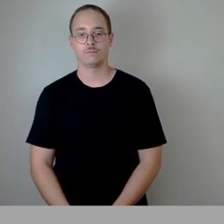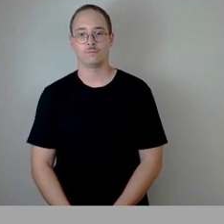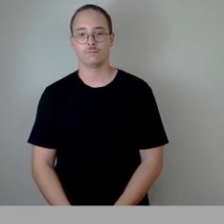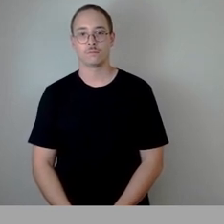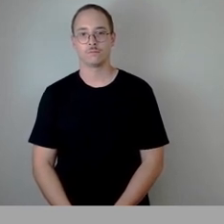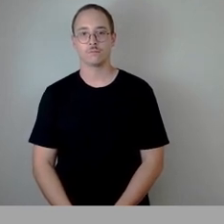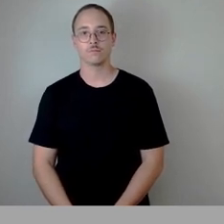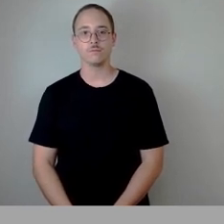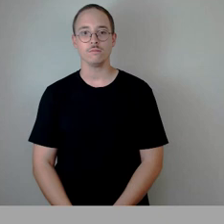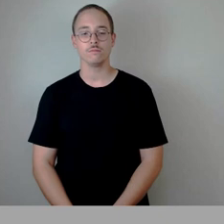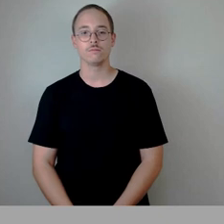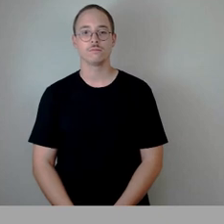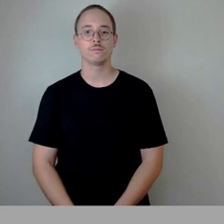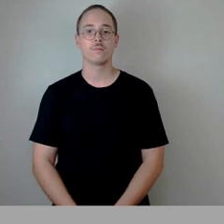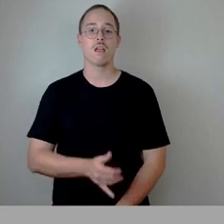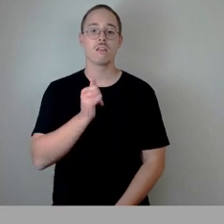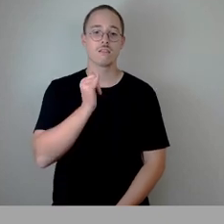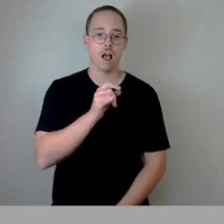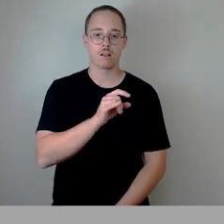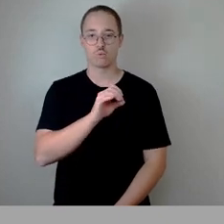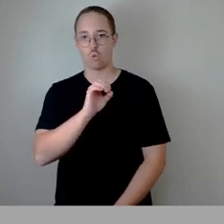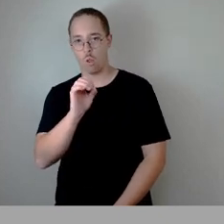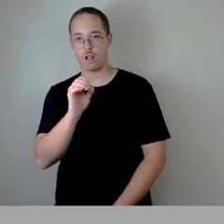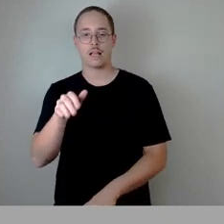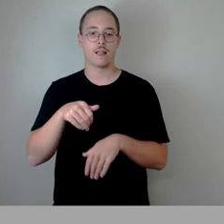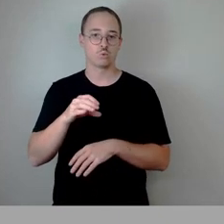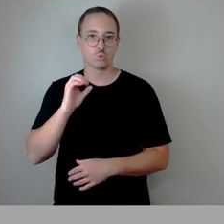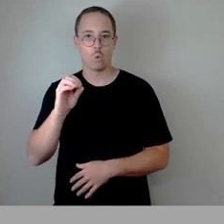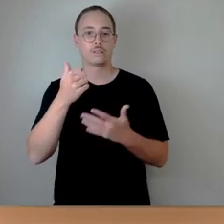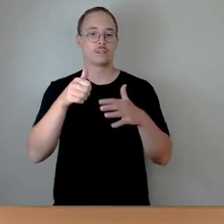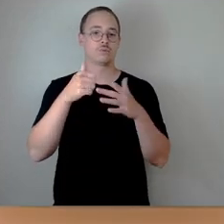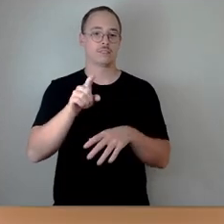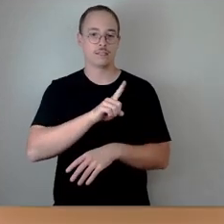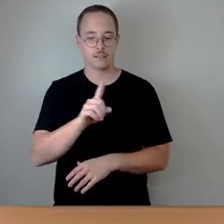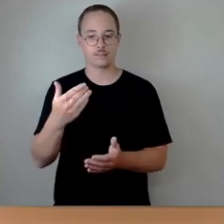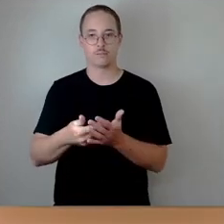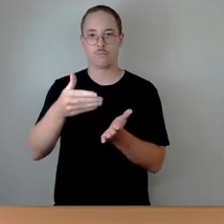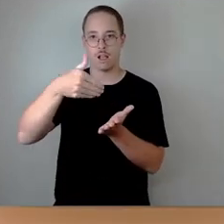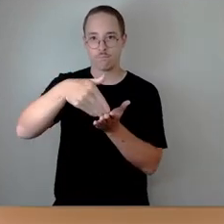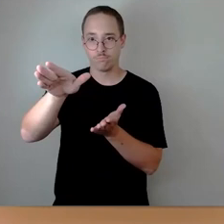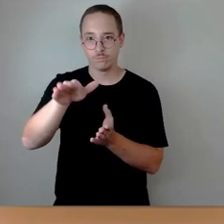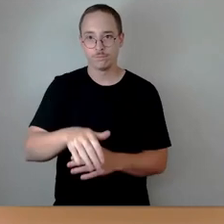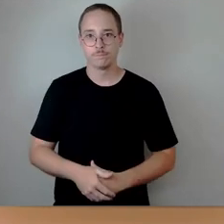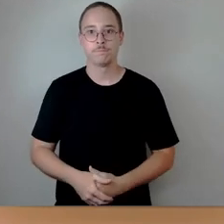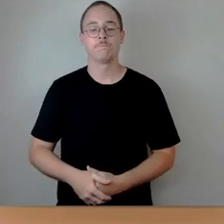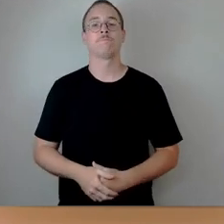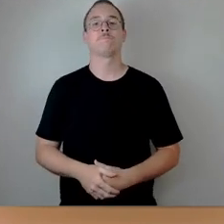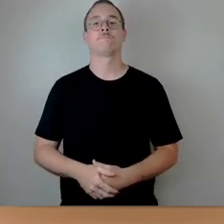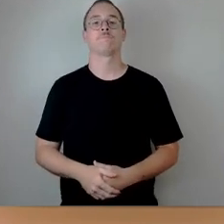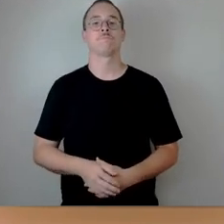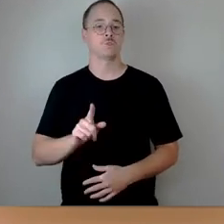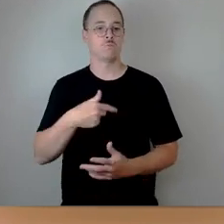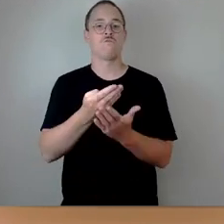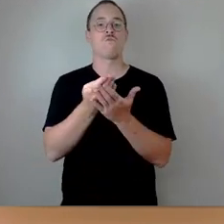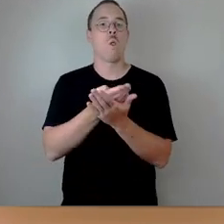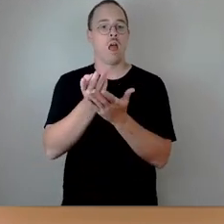Keine Ja, keine Enthaltung, 66 Nein, stimmt damit abgelehnt. Kommen wir damit zur Abstimmung über die unverendete Vorlage.